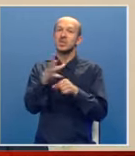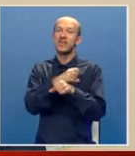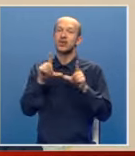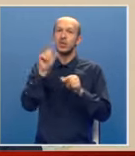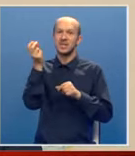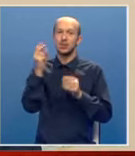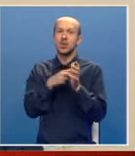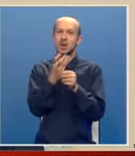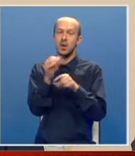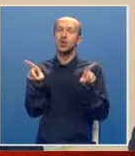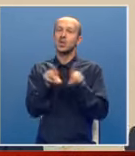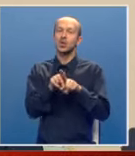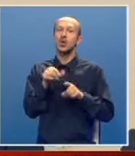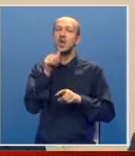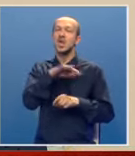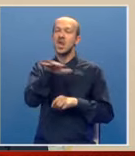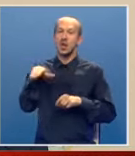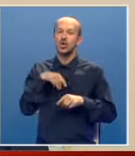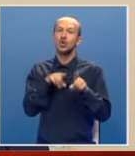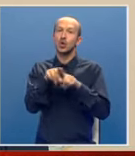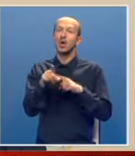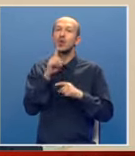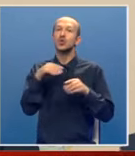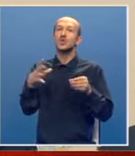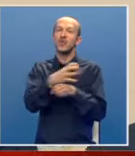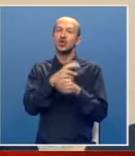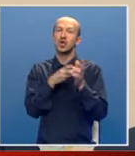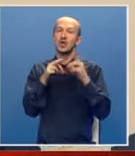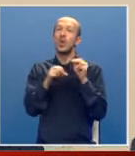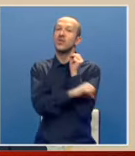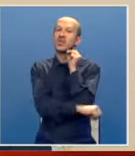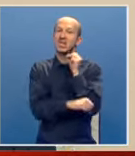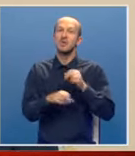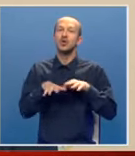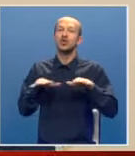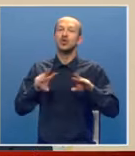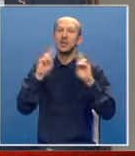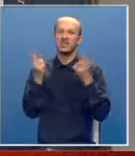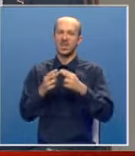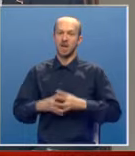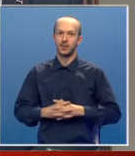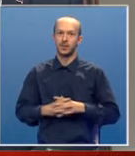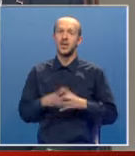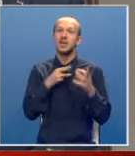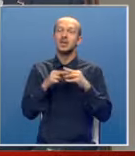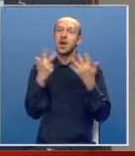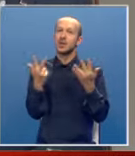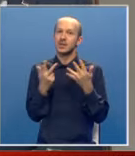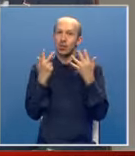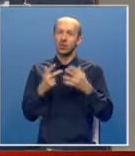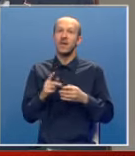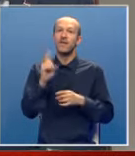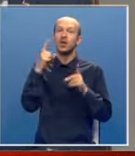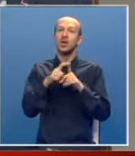Republici Srpskoj nego i naših kolega koji su završili na univerzitetima širom svijeta. Za ovih osam godina